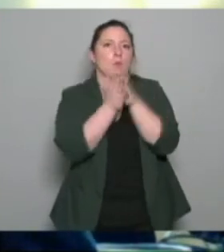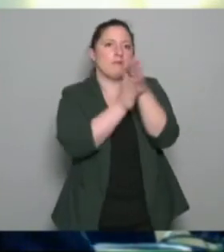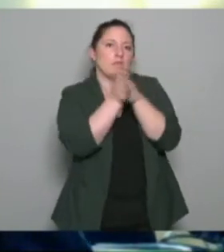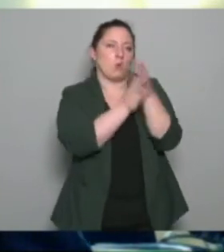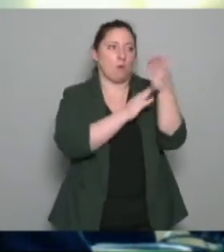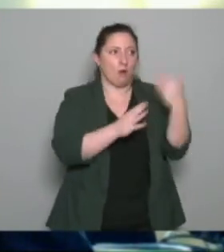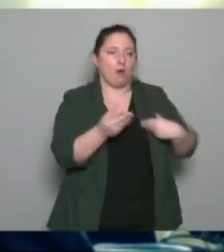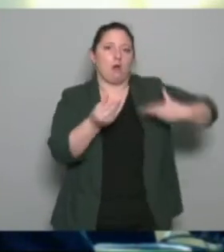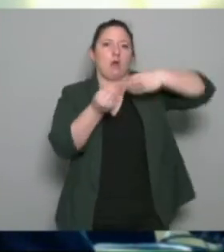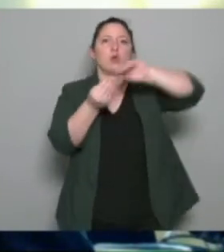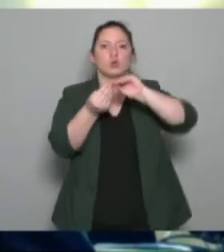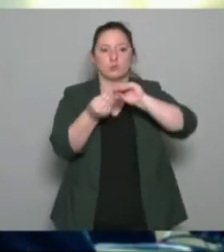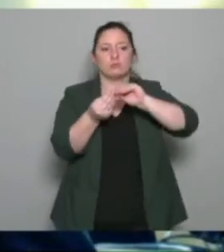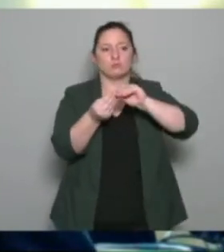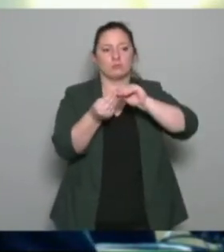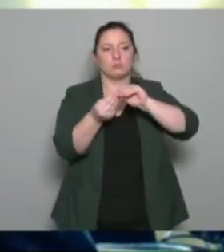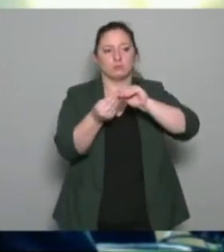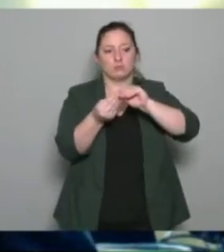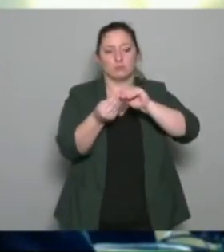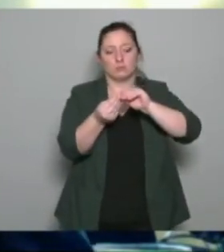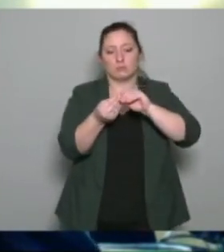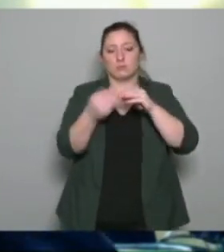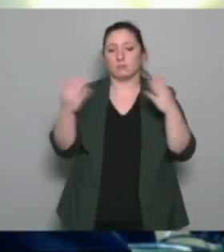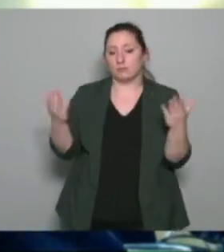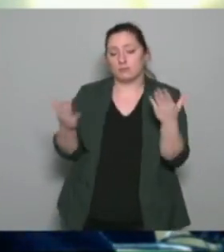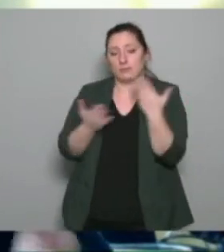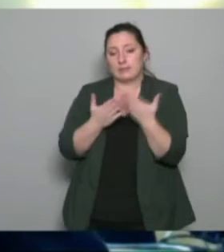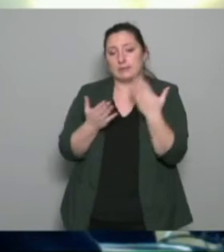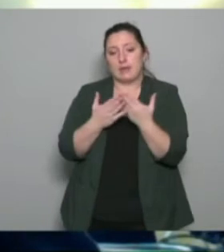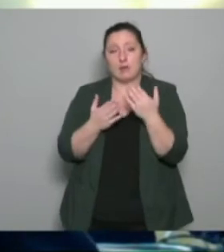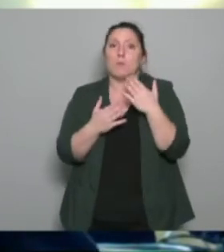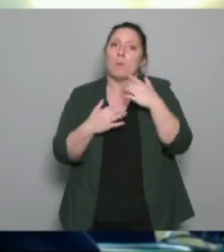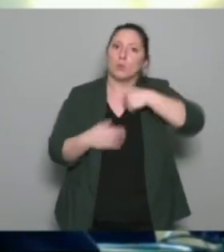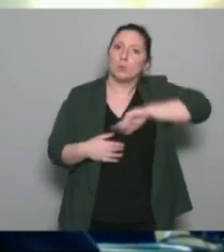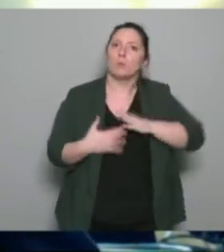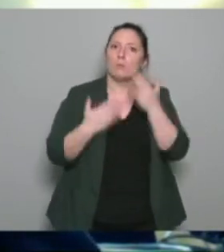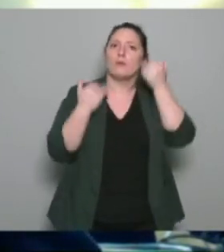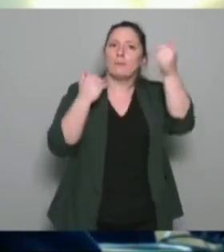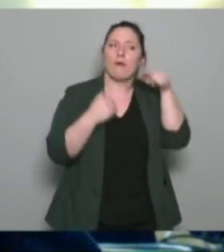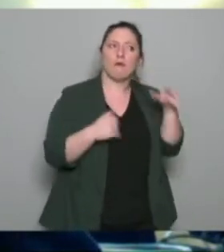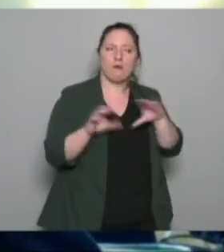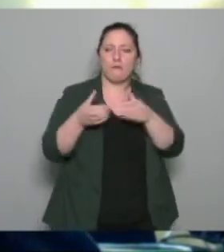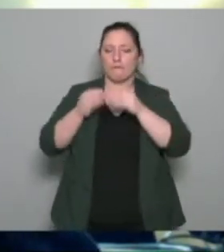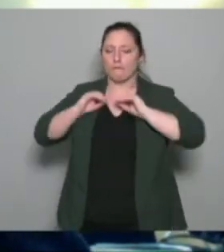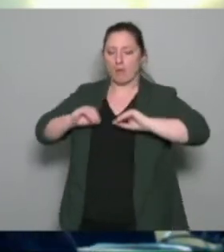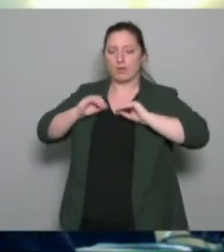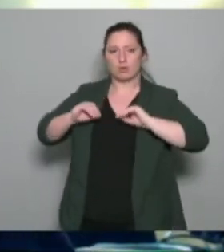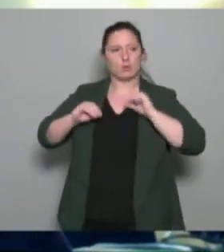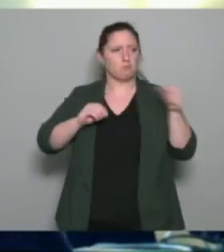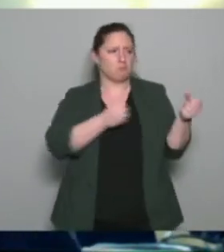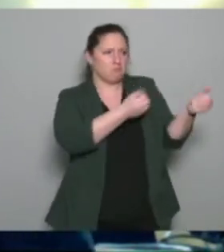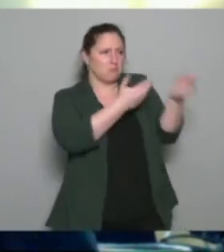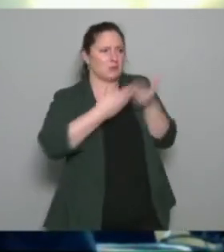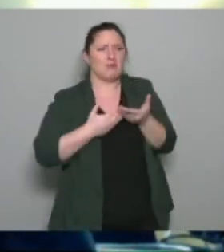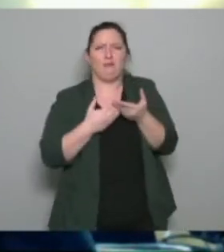qu'ils avaient connu de leur formation une diversité de propositions qui étaient bien plus importantes que